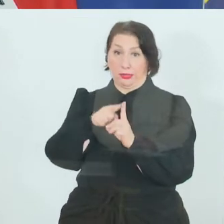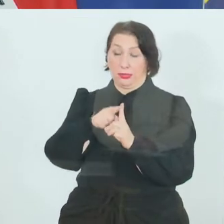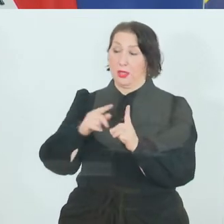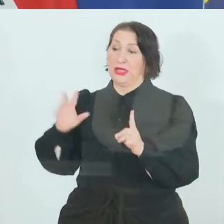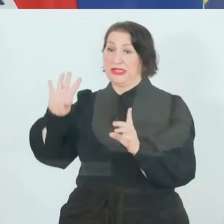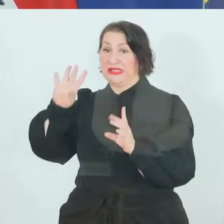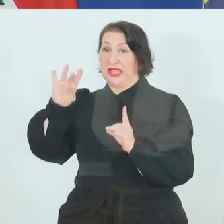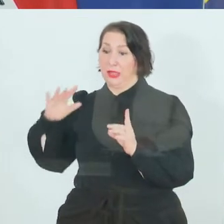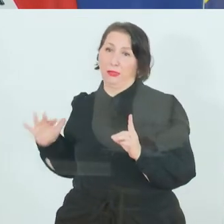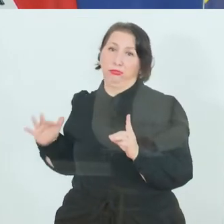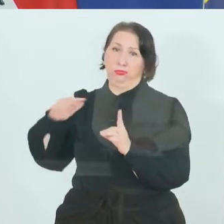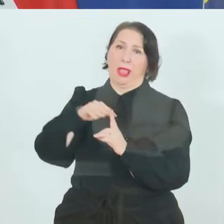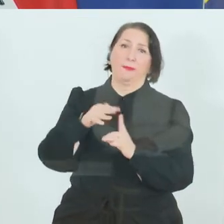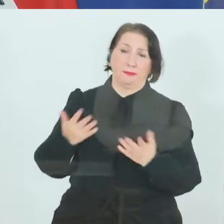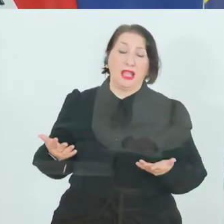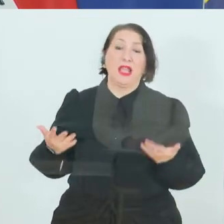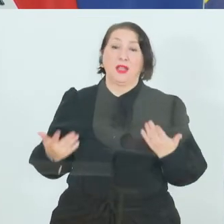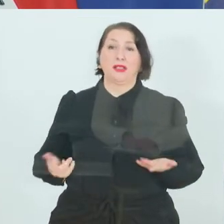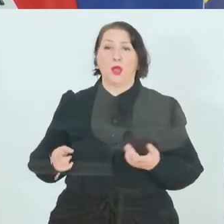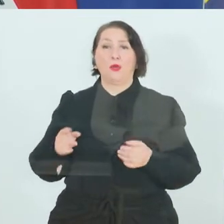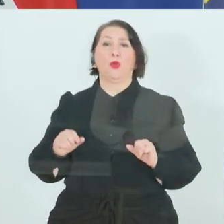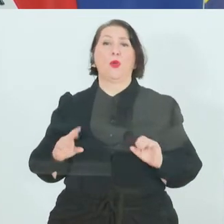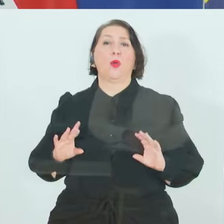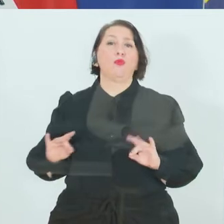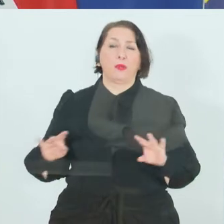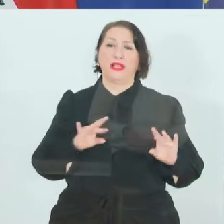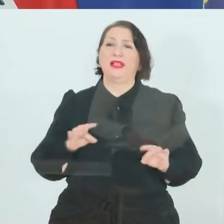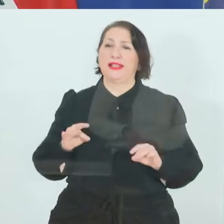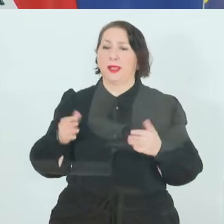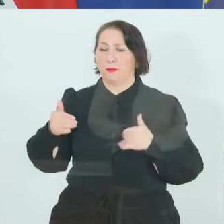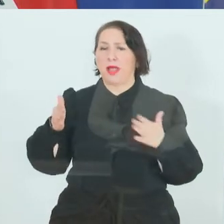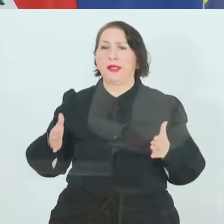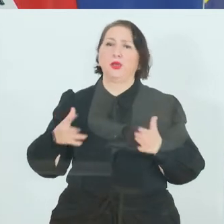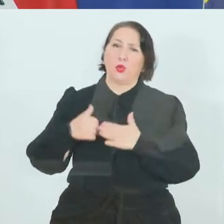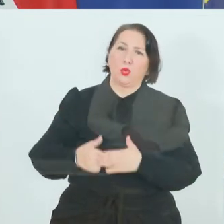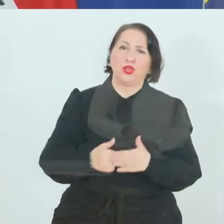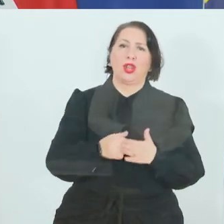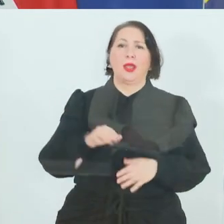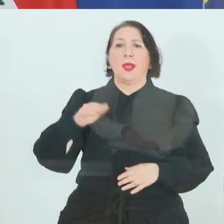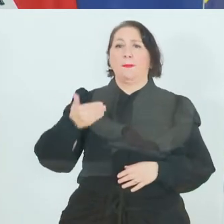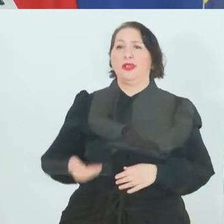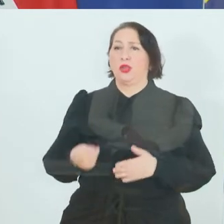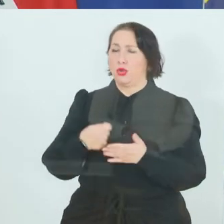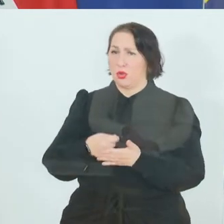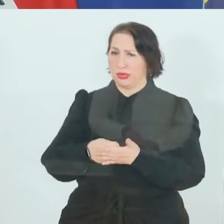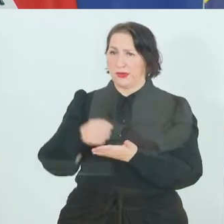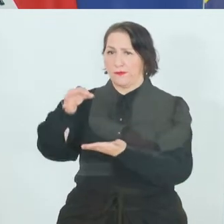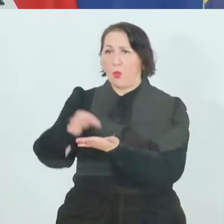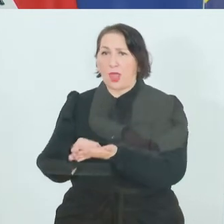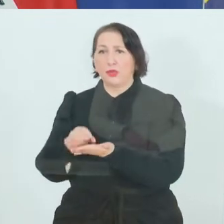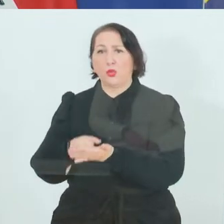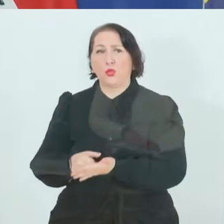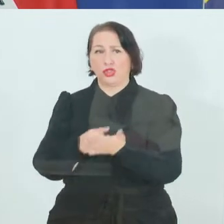Seiten des AMS mit Mobilitätspaketen, dass wir den Umzug unterstützen, dass wir die Mietkosten vor Ort unterstützen und dass es auch